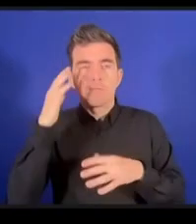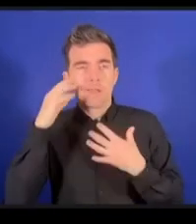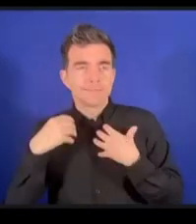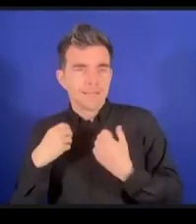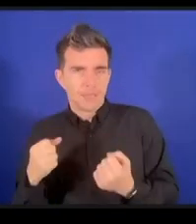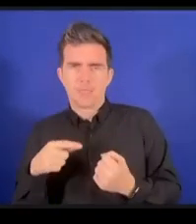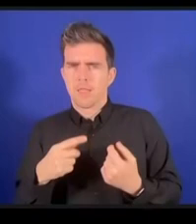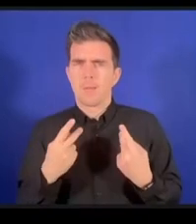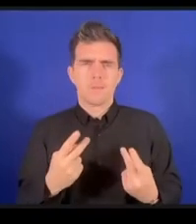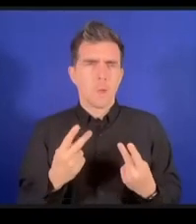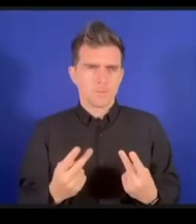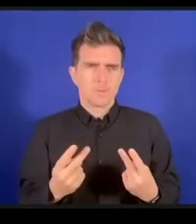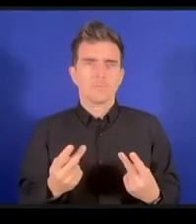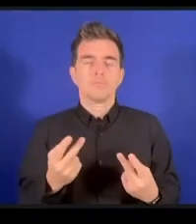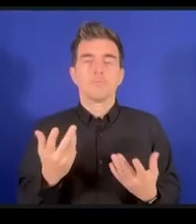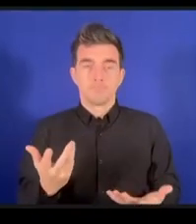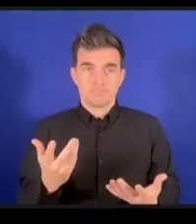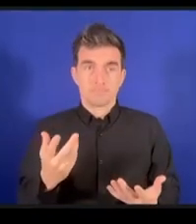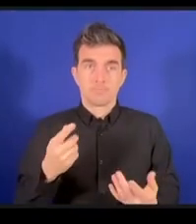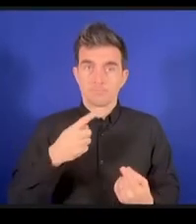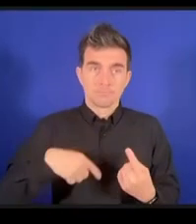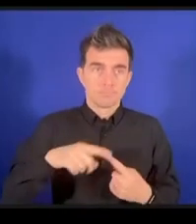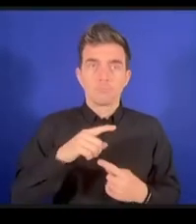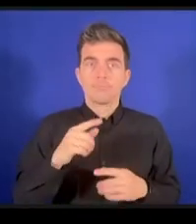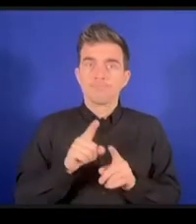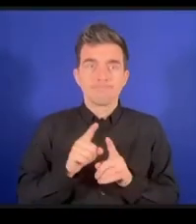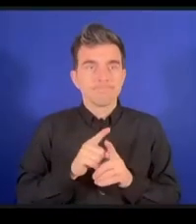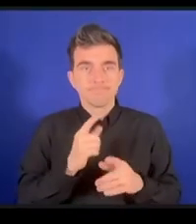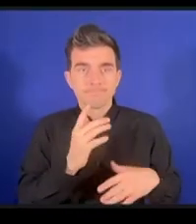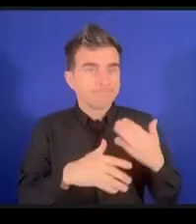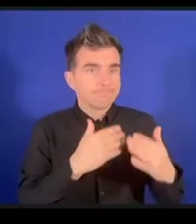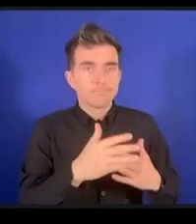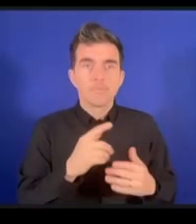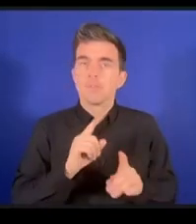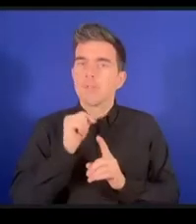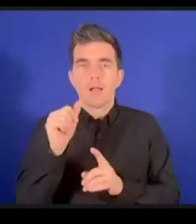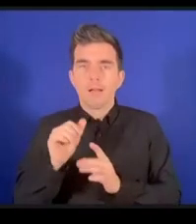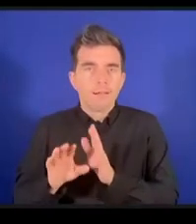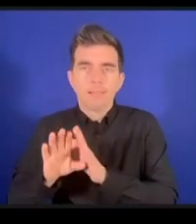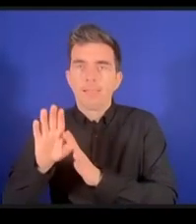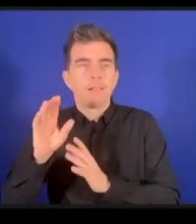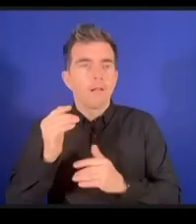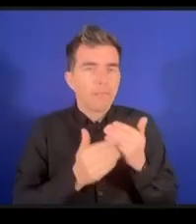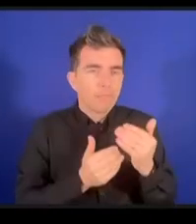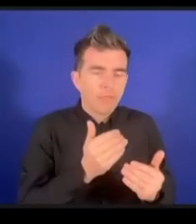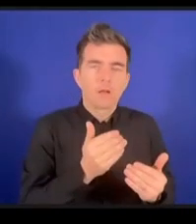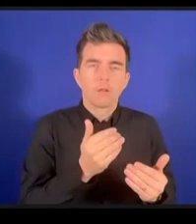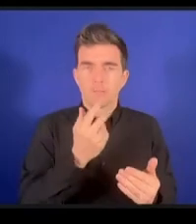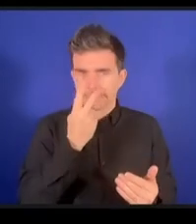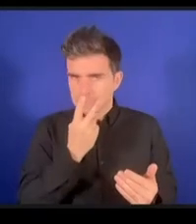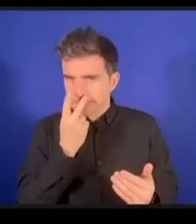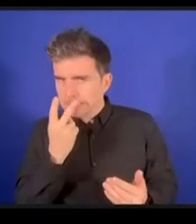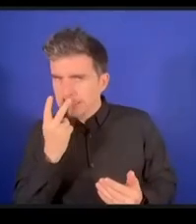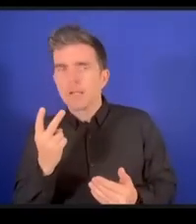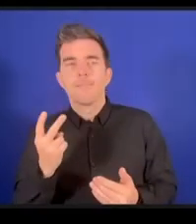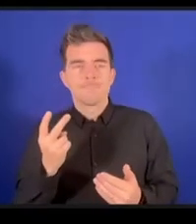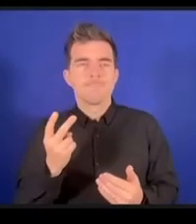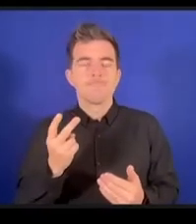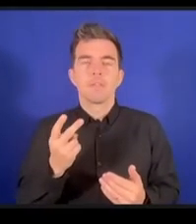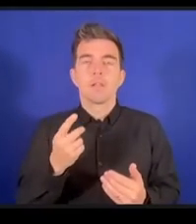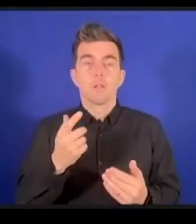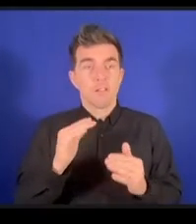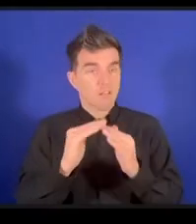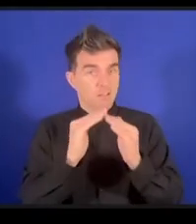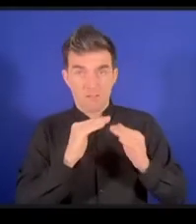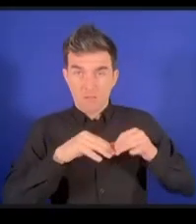生物多様性が失われてしまうこの問題に対処しなければメンタルヘルスのパンデミックが起きて